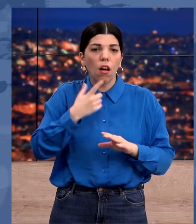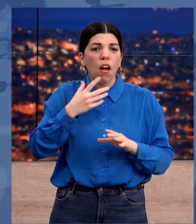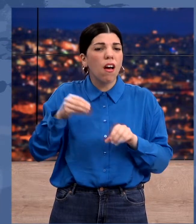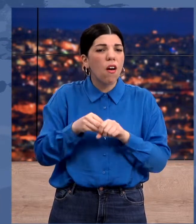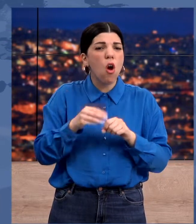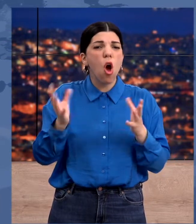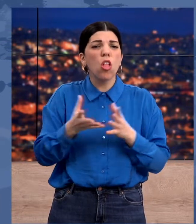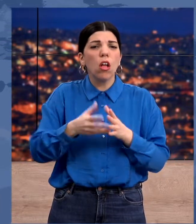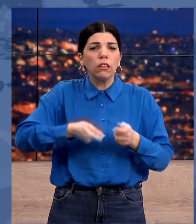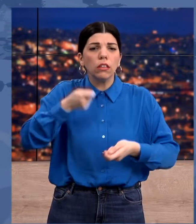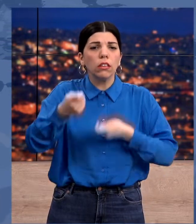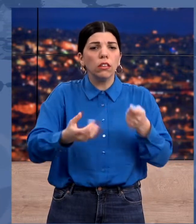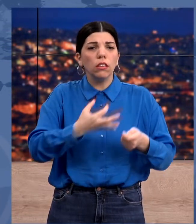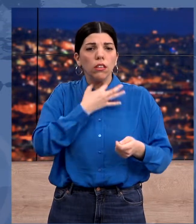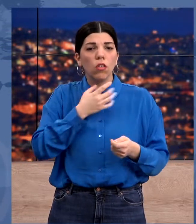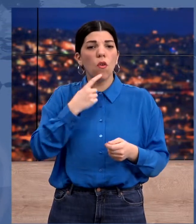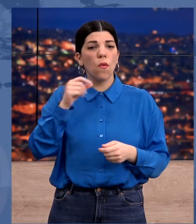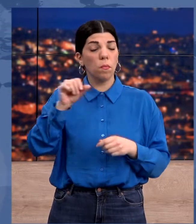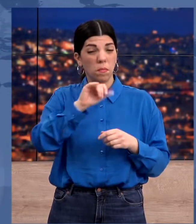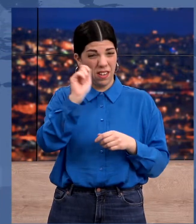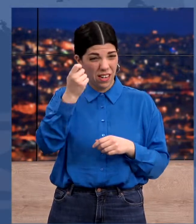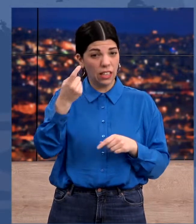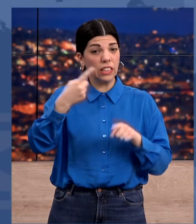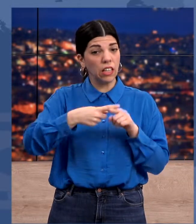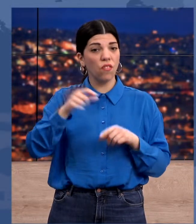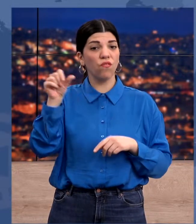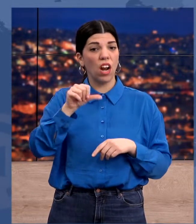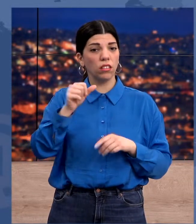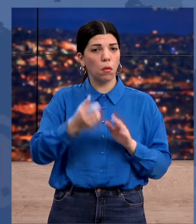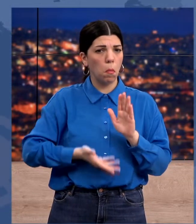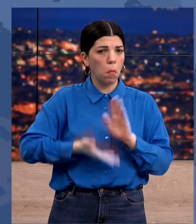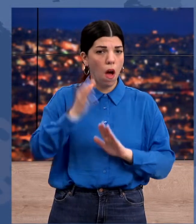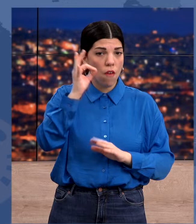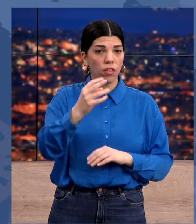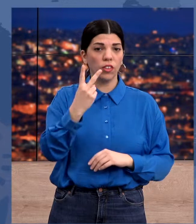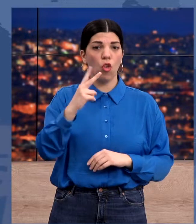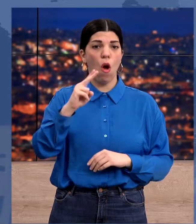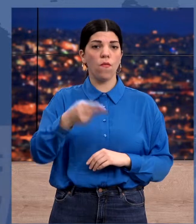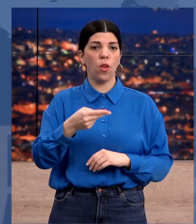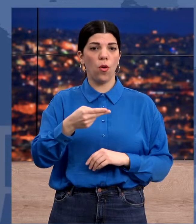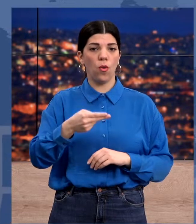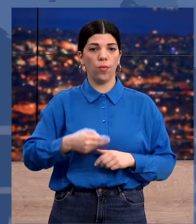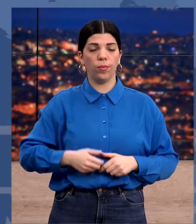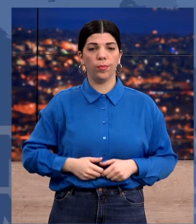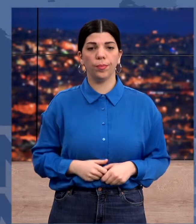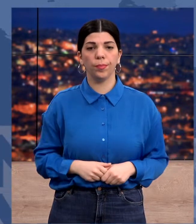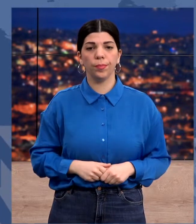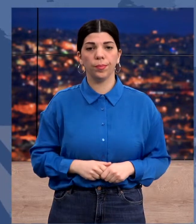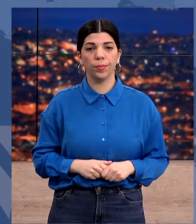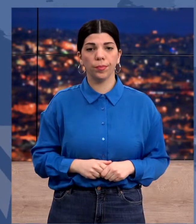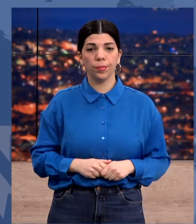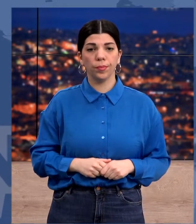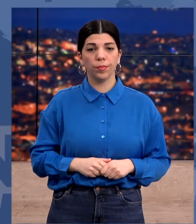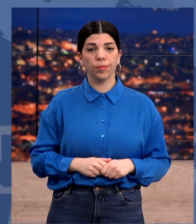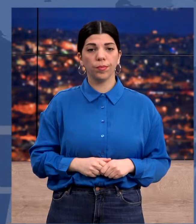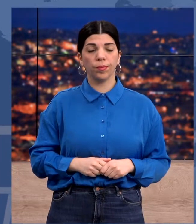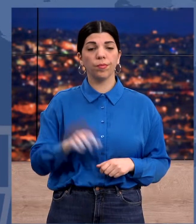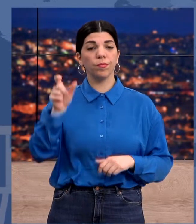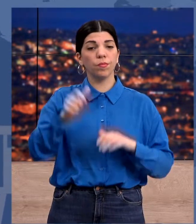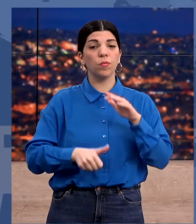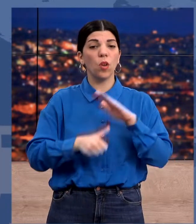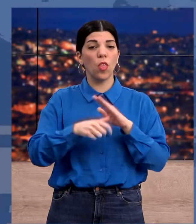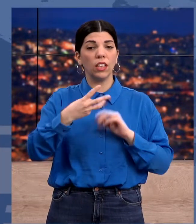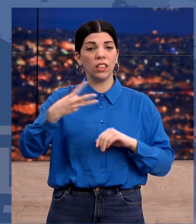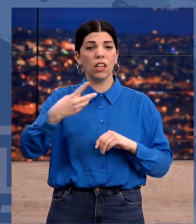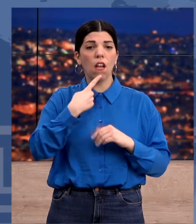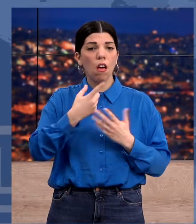στα πρατηρία καυσίμων αμφού ενδεικτικά η τιμή της βενζίνης ξεπερνά τα 2 ευρώ. Η ακριβία δημιουργεί